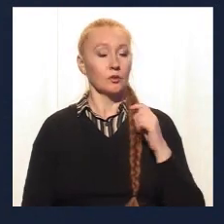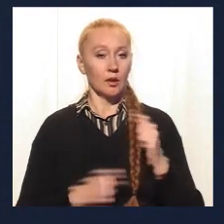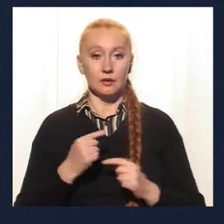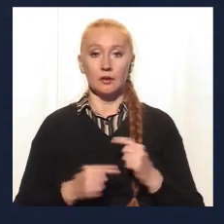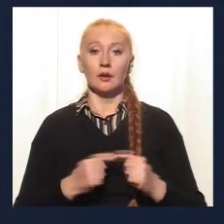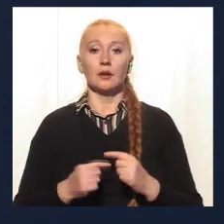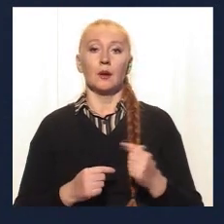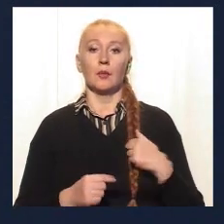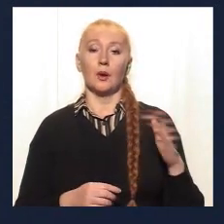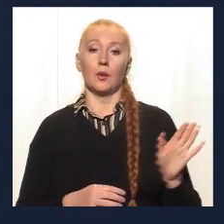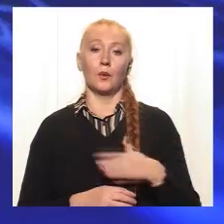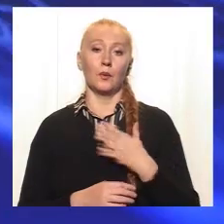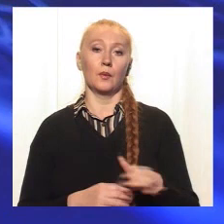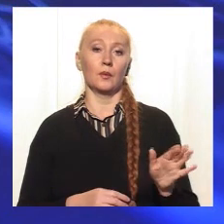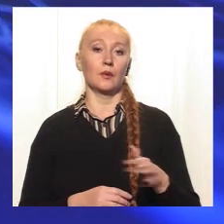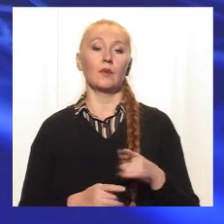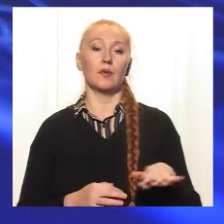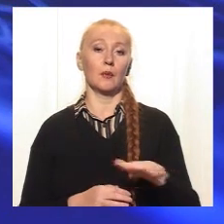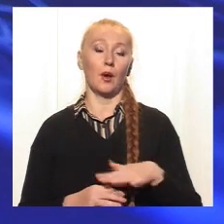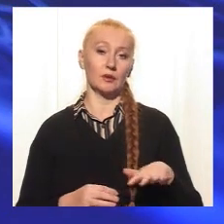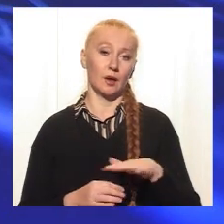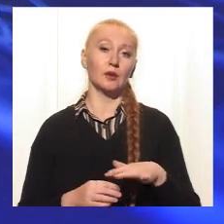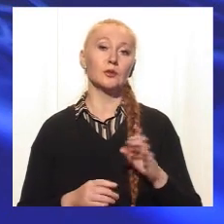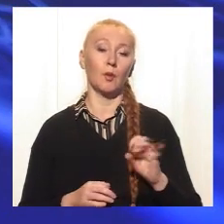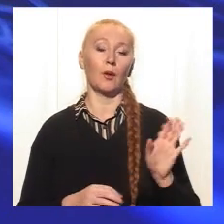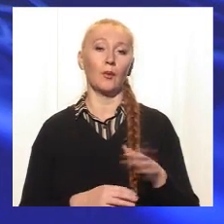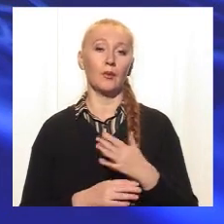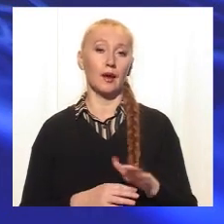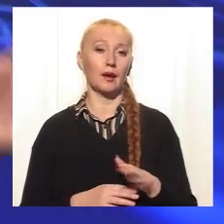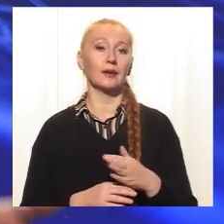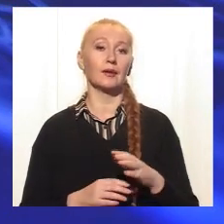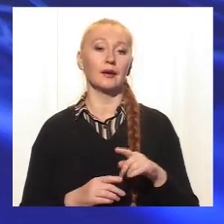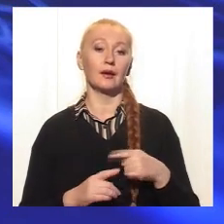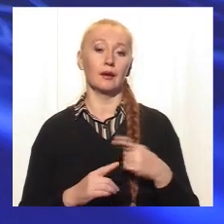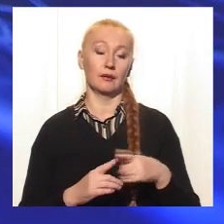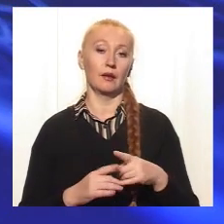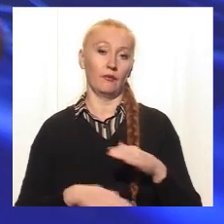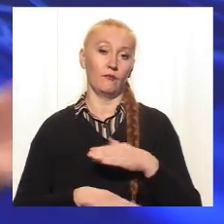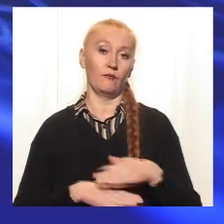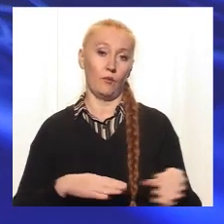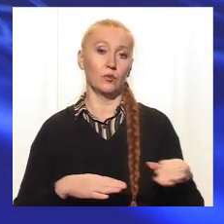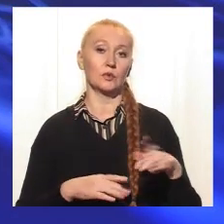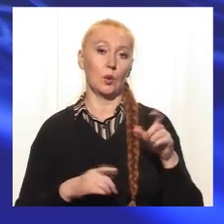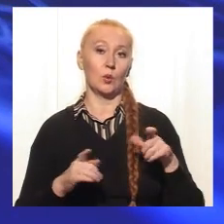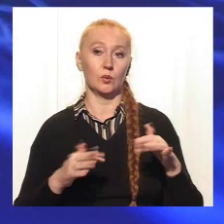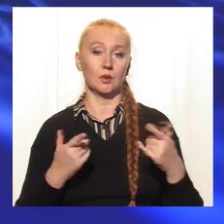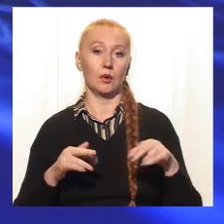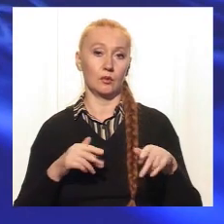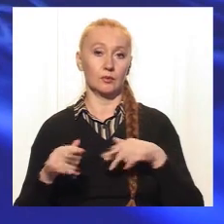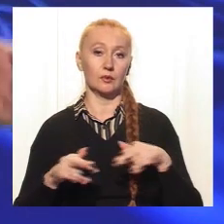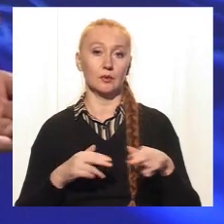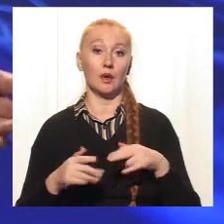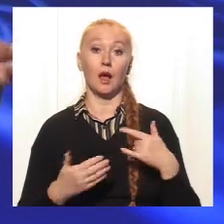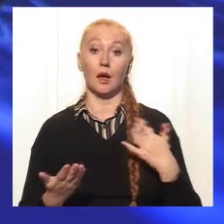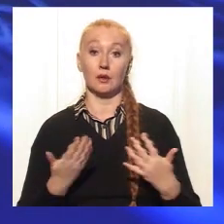Ми гуляємо як на майданчику, так ми можемо гуляти і людними маршрутами, але якщо